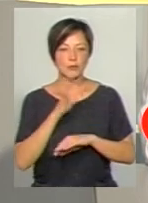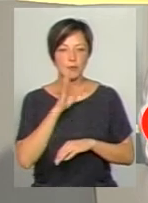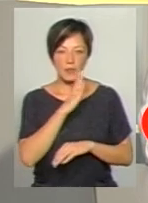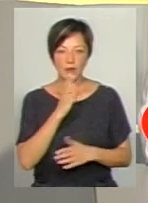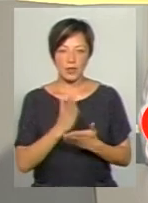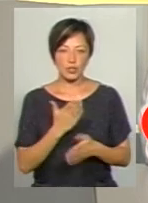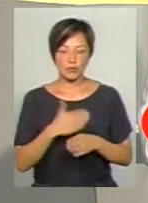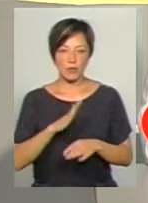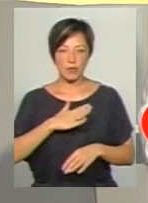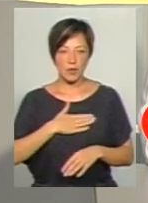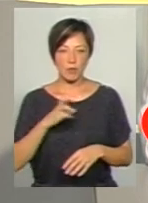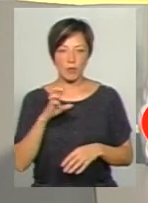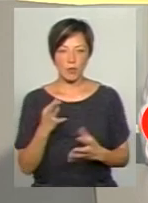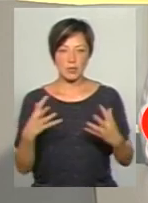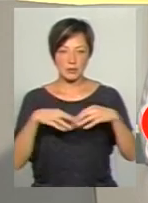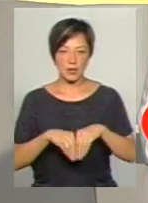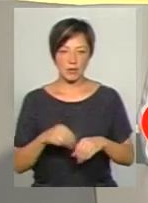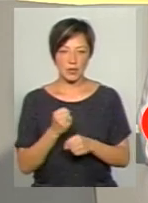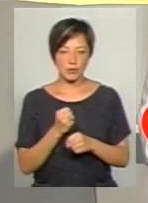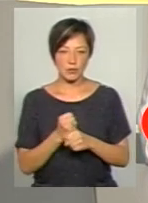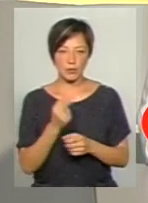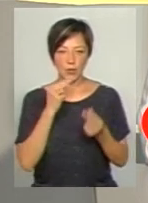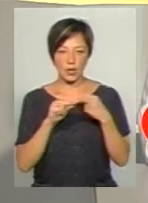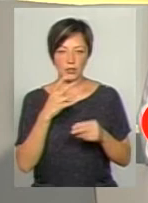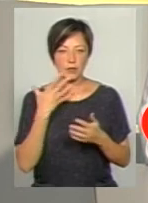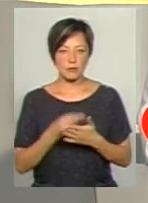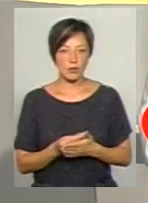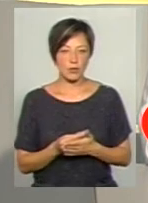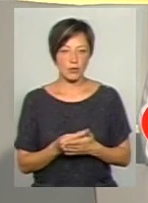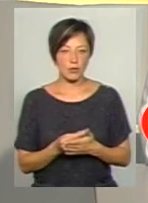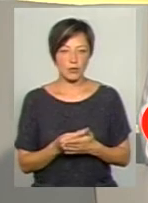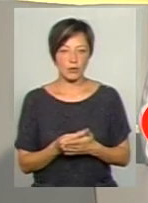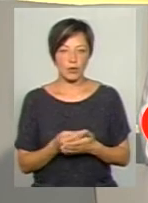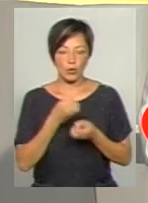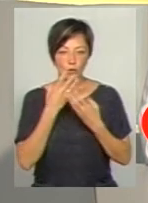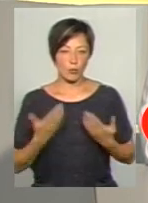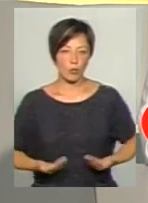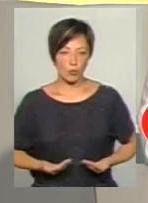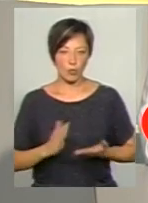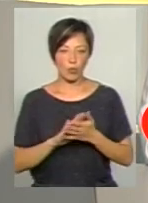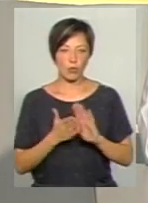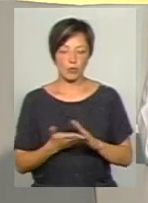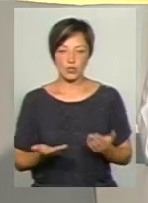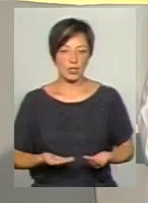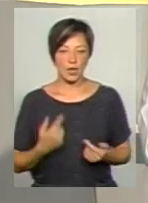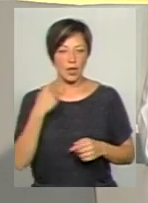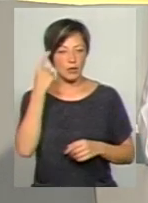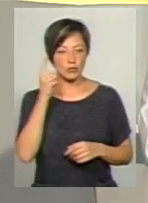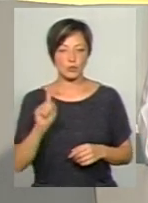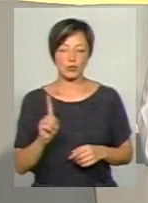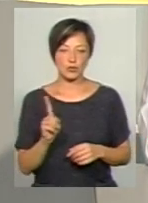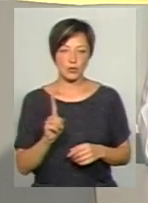також є частково мій, через те, що ми всі спільно працюємо над покращенням свого добробуту, умов свого життя. Я думаю, що